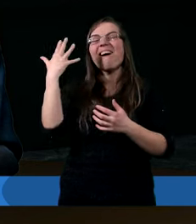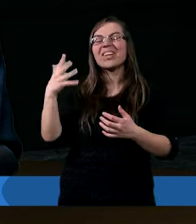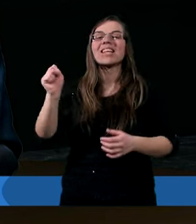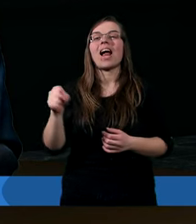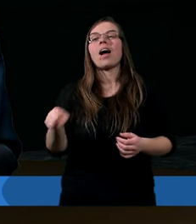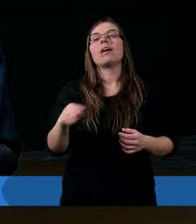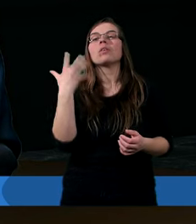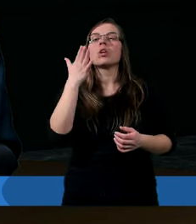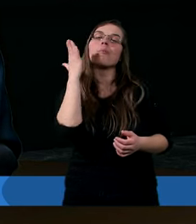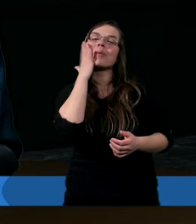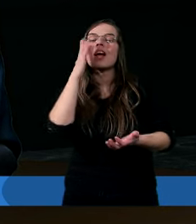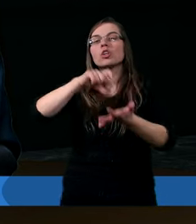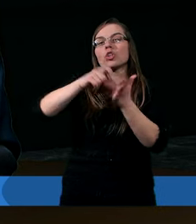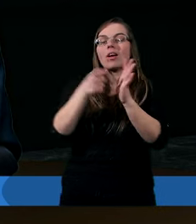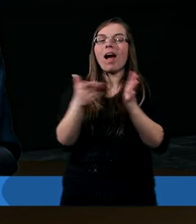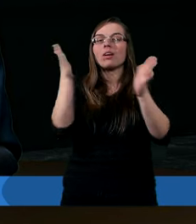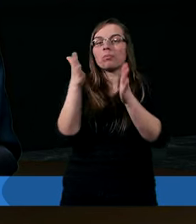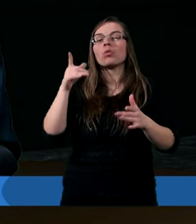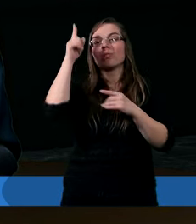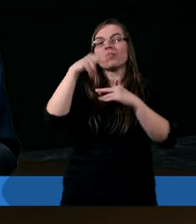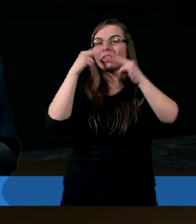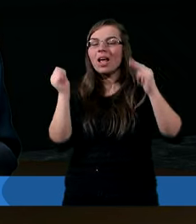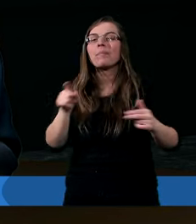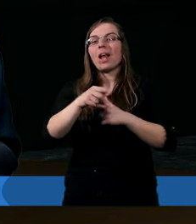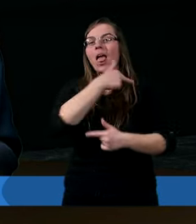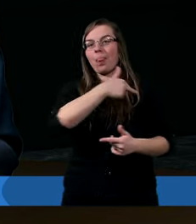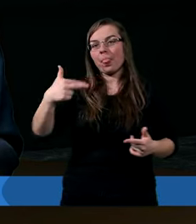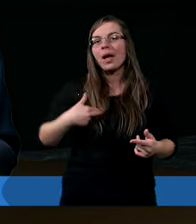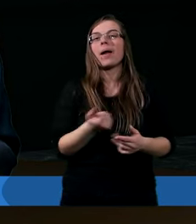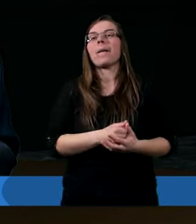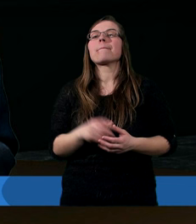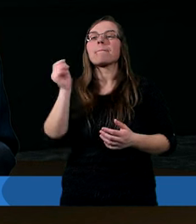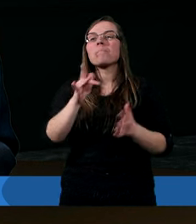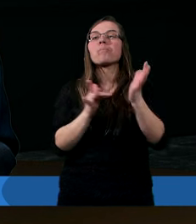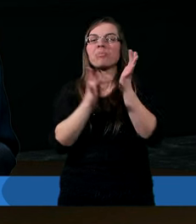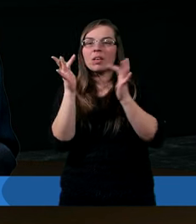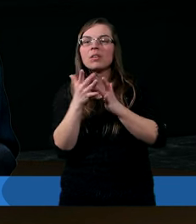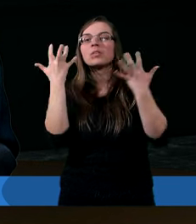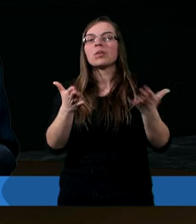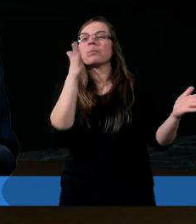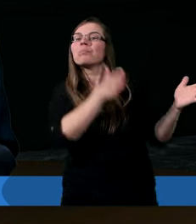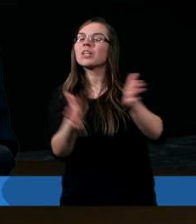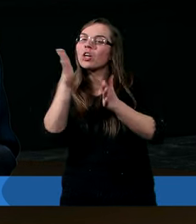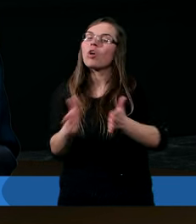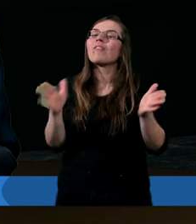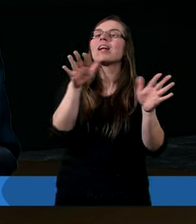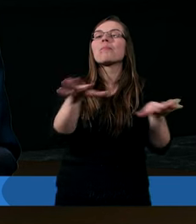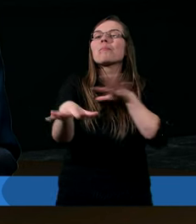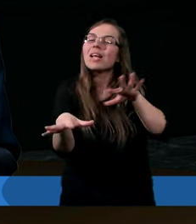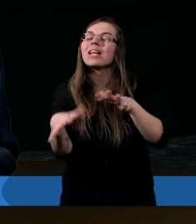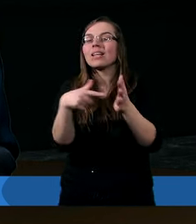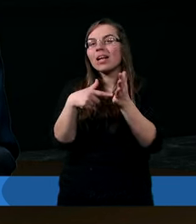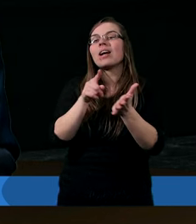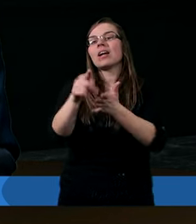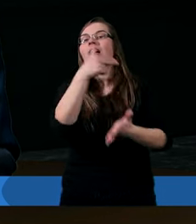przygotować mieszkania. To ma swój konkretny wymar, dlatego, że Pan Jezus dąży do tego, żeby nam przygotować miejsce w